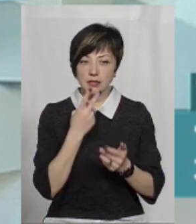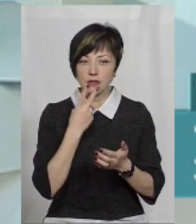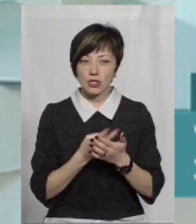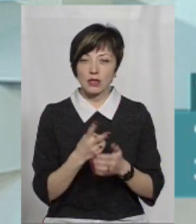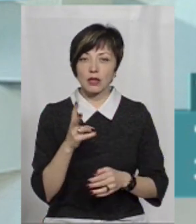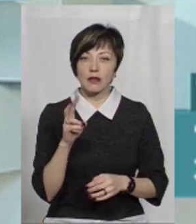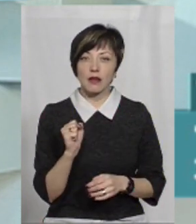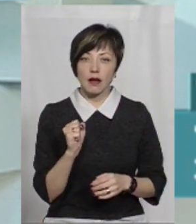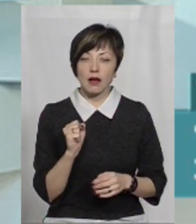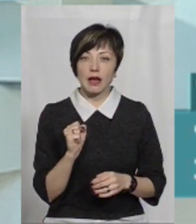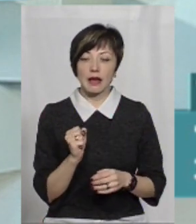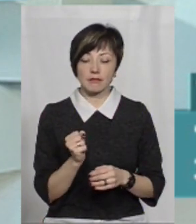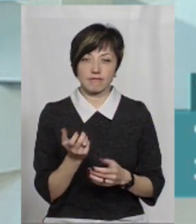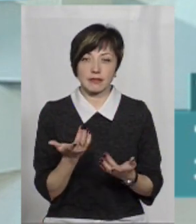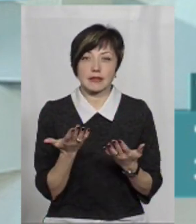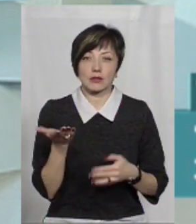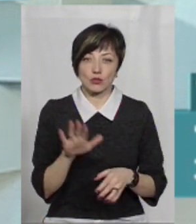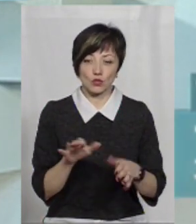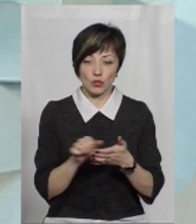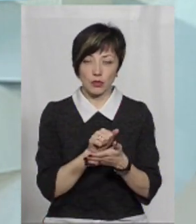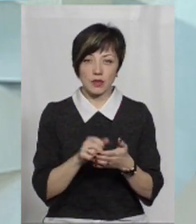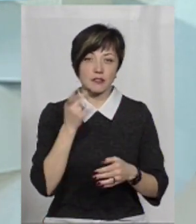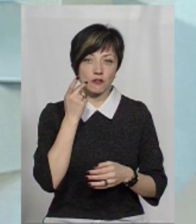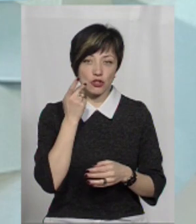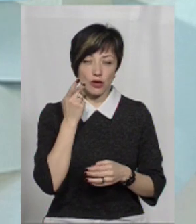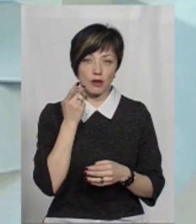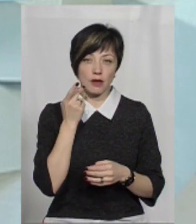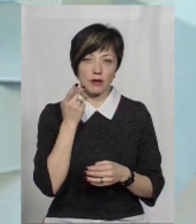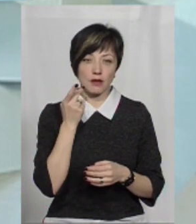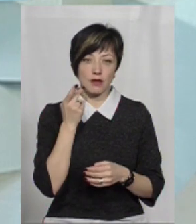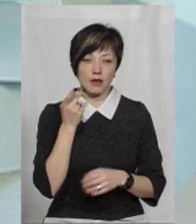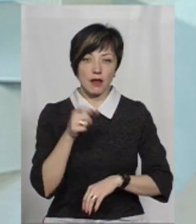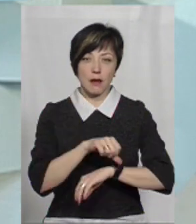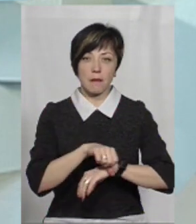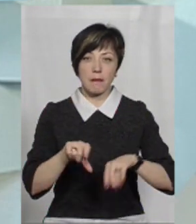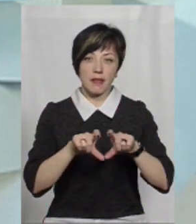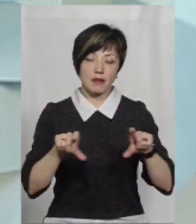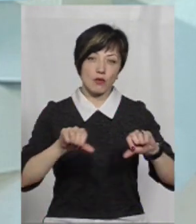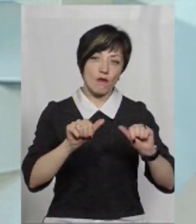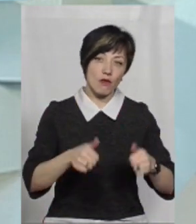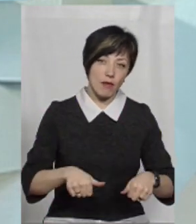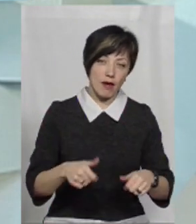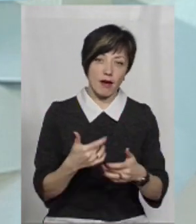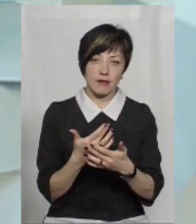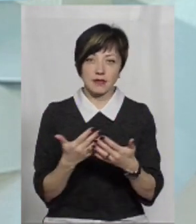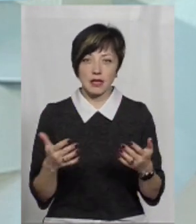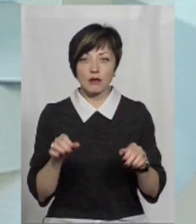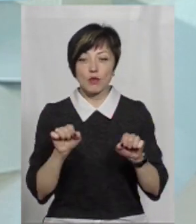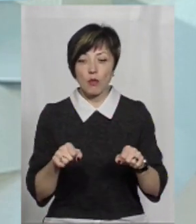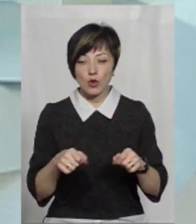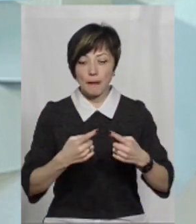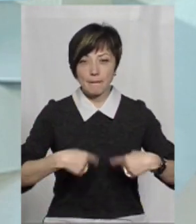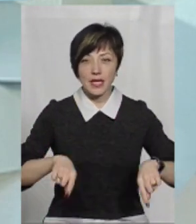на ту кількість декларацій, яку зазвичай митниця оформляє і взагалі споможність